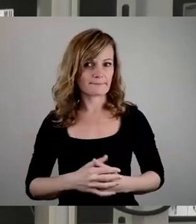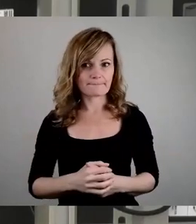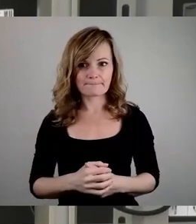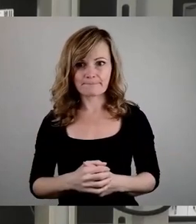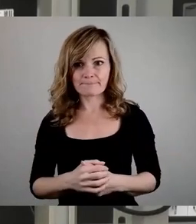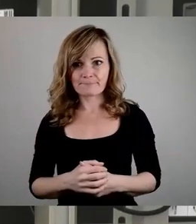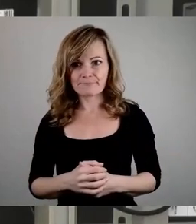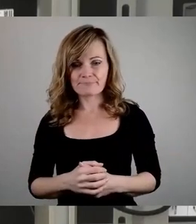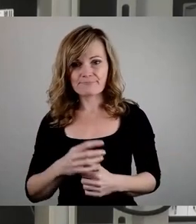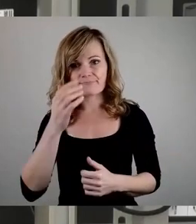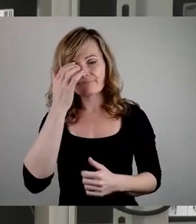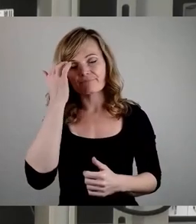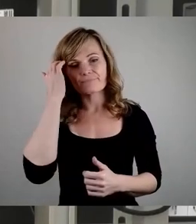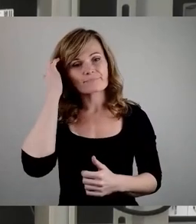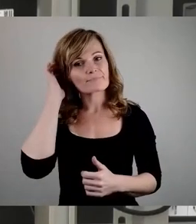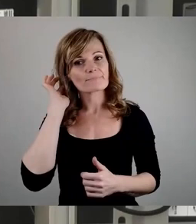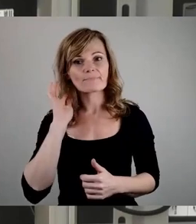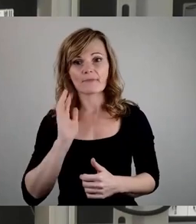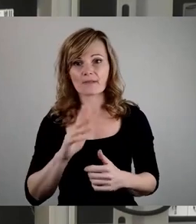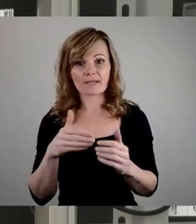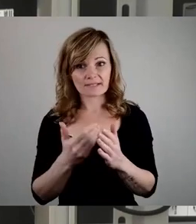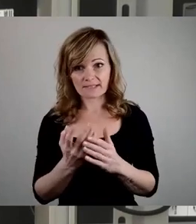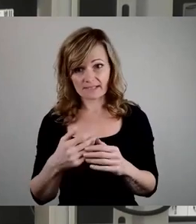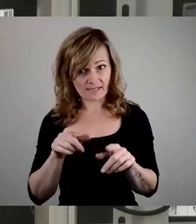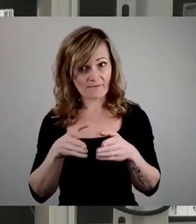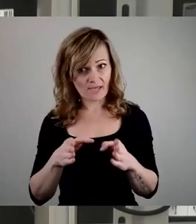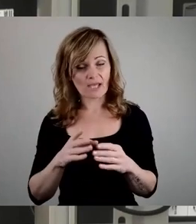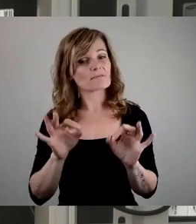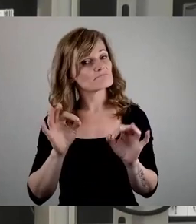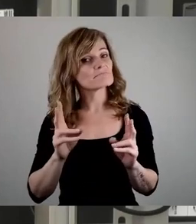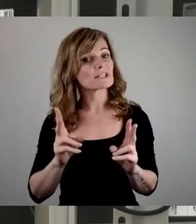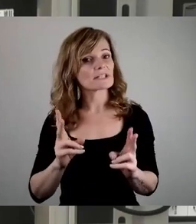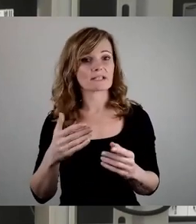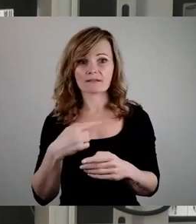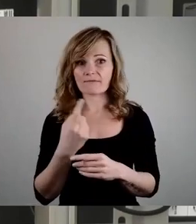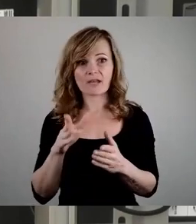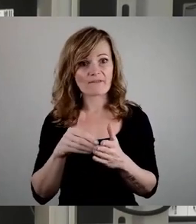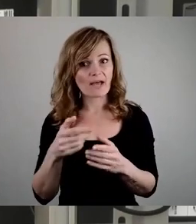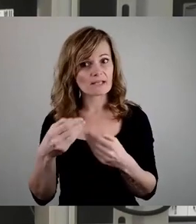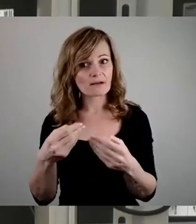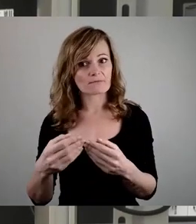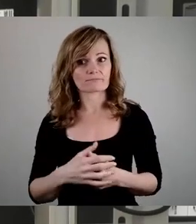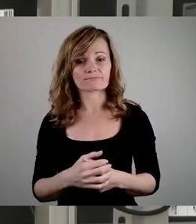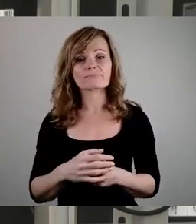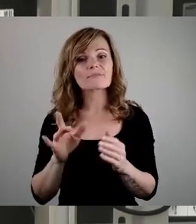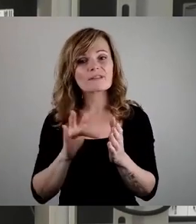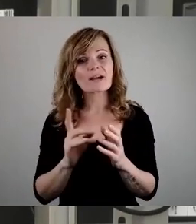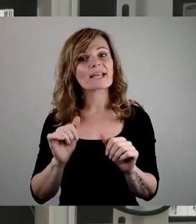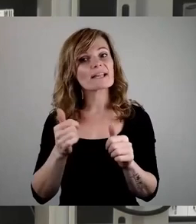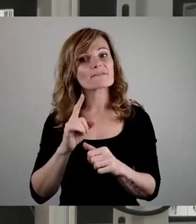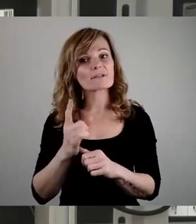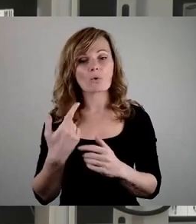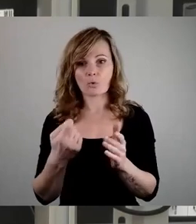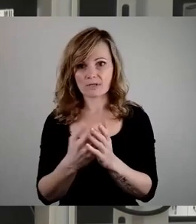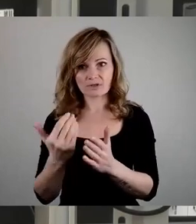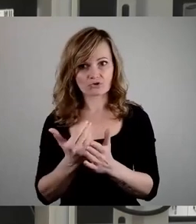Weg ist in vielerlei Hinsicht ein richtiger Weg, den wir weitergehen sollten, weil er auch hilft, Kosten zu sparen.